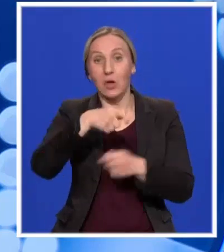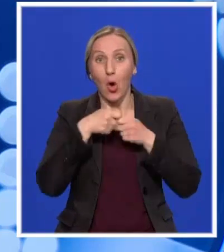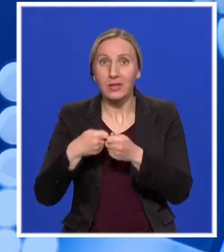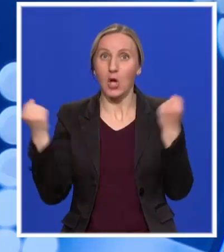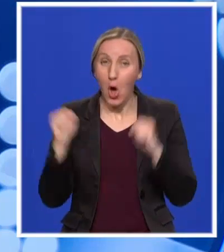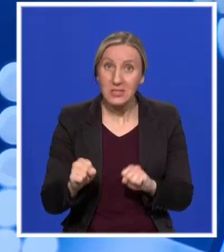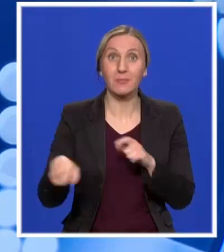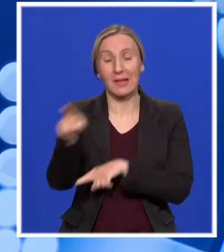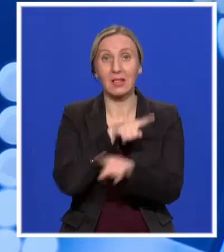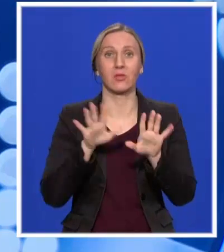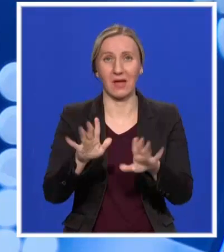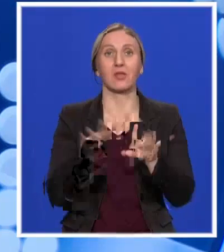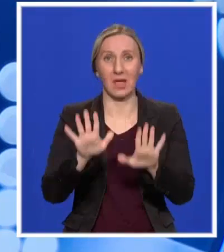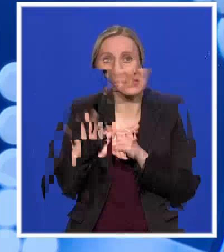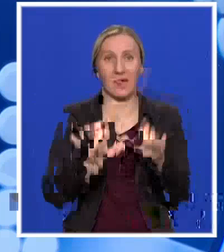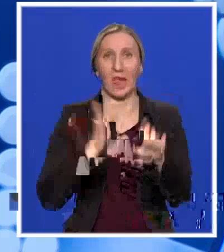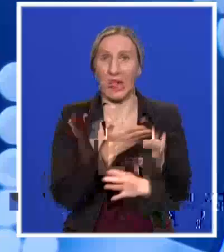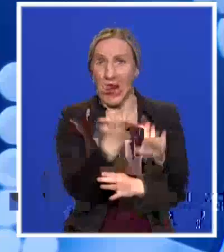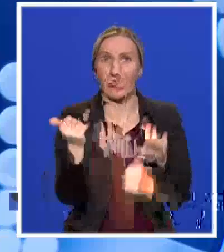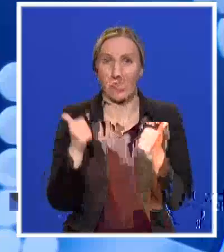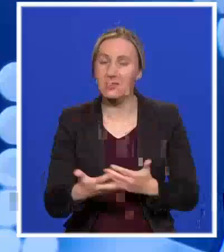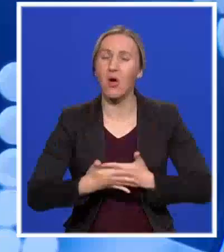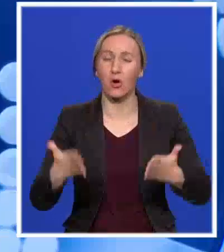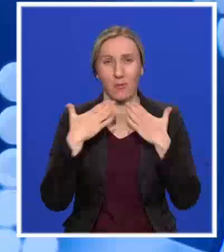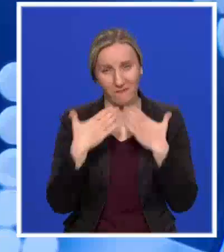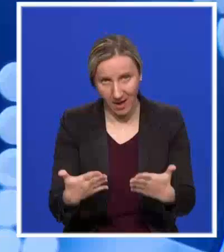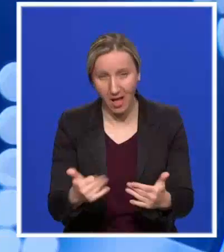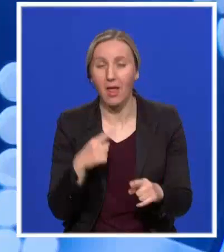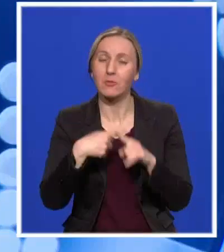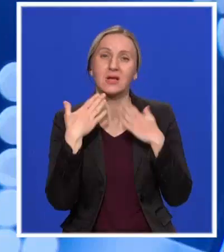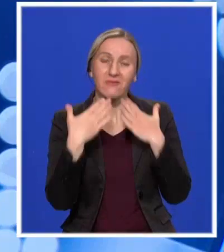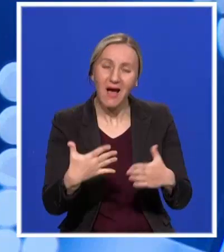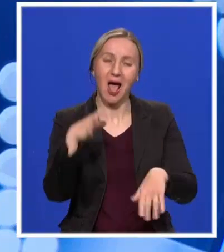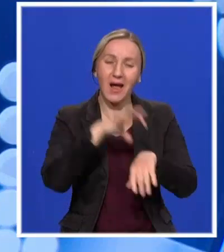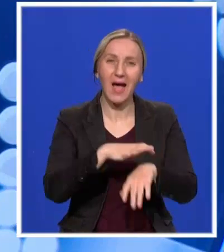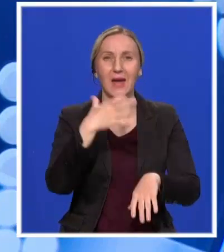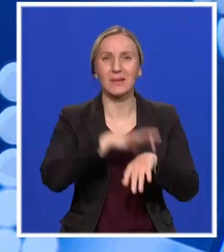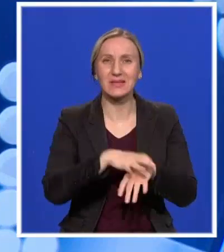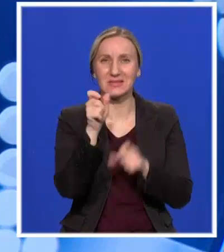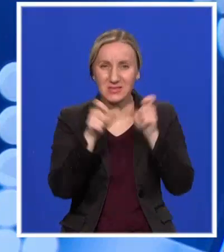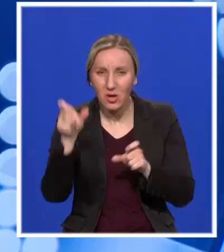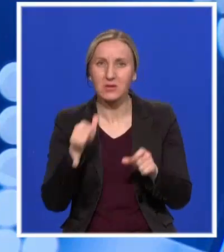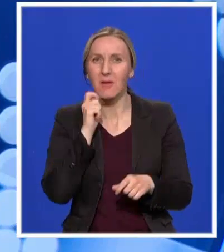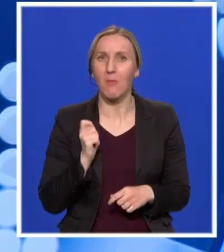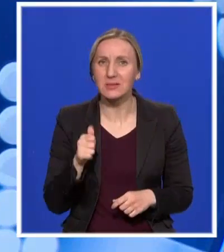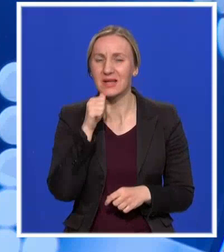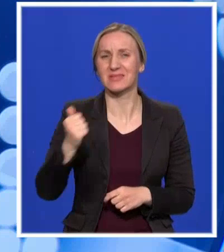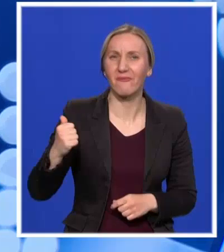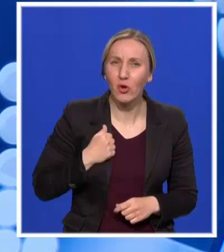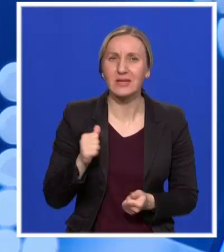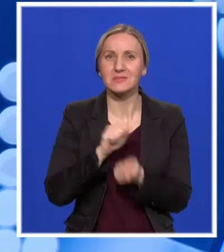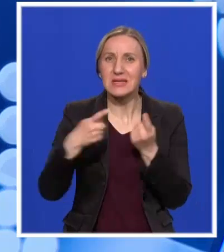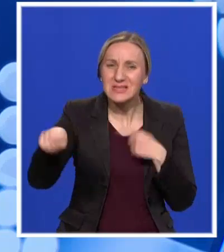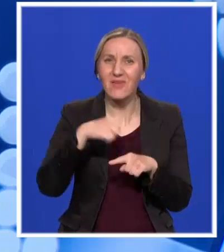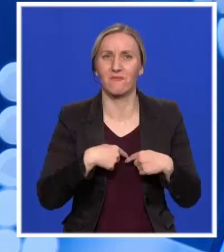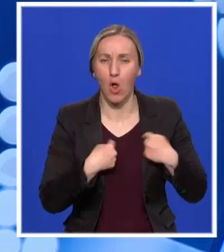i ozbiljni u tim situacijama. Građanima zaista ogromna hvala i hvala i lekarima i medicinskom osoblju i policajcima i vojnicima i svim